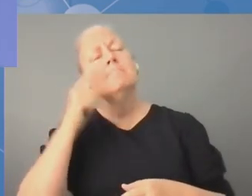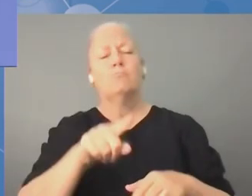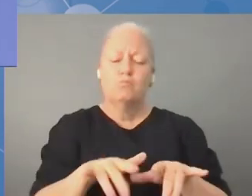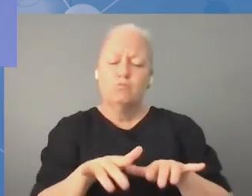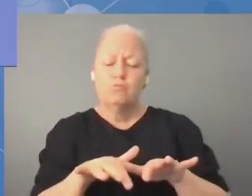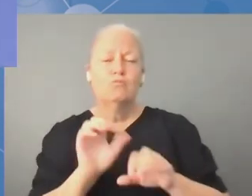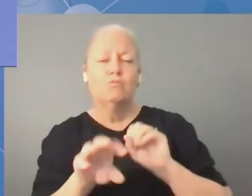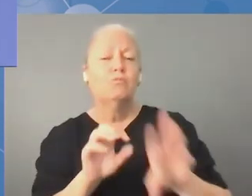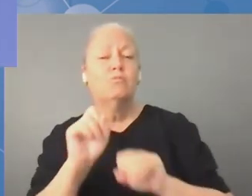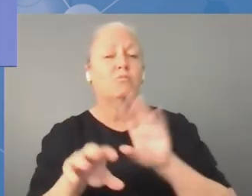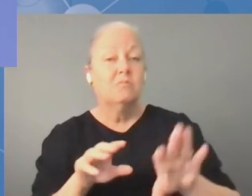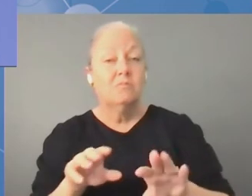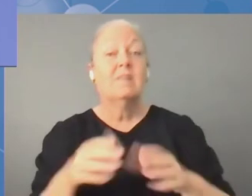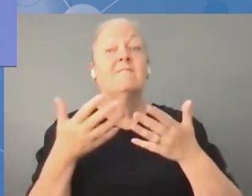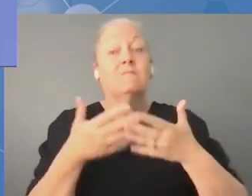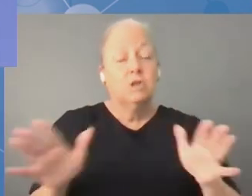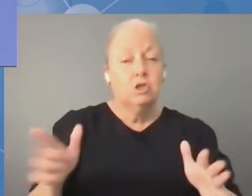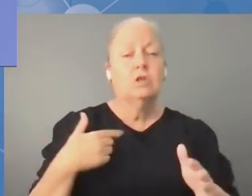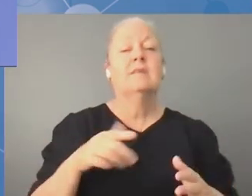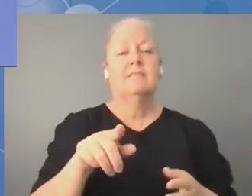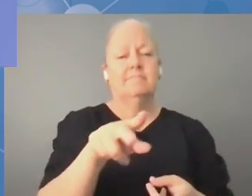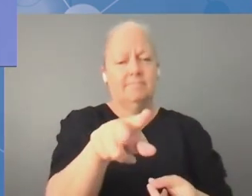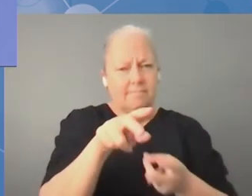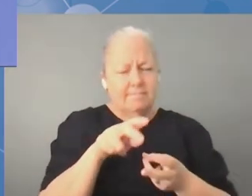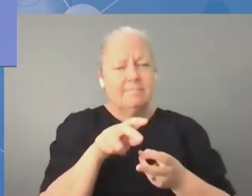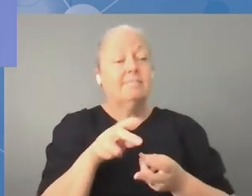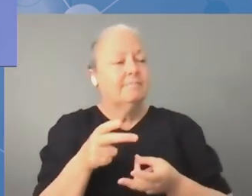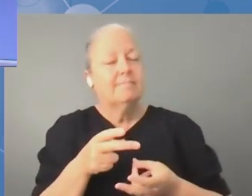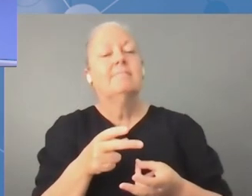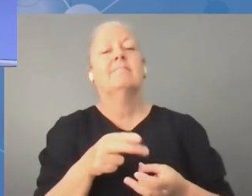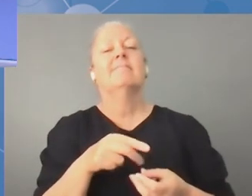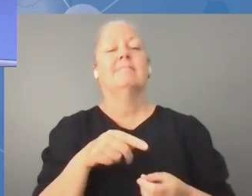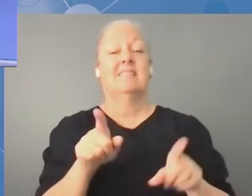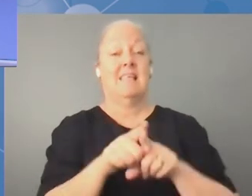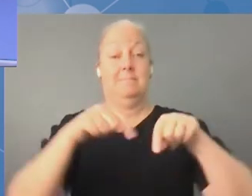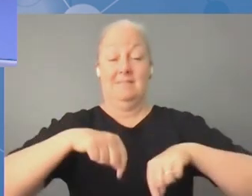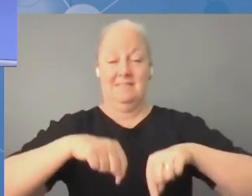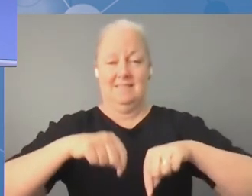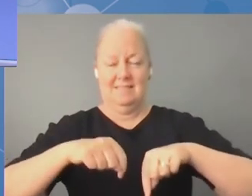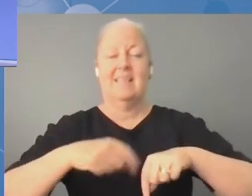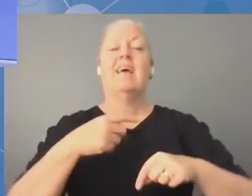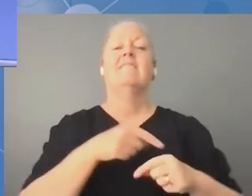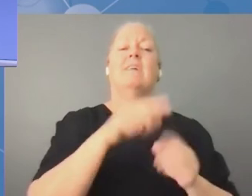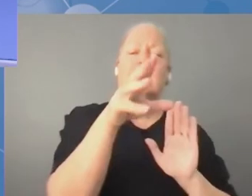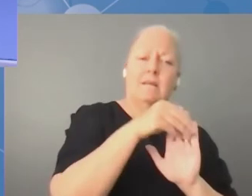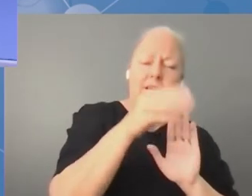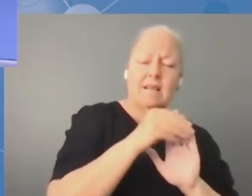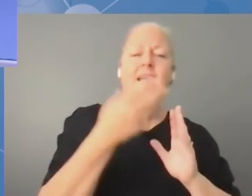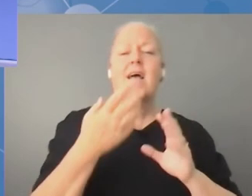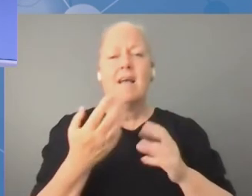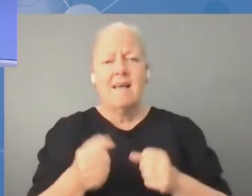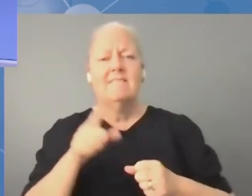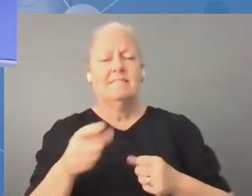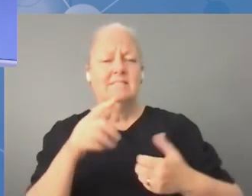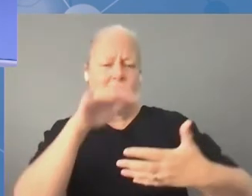przekazywać w formie pisemnej, e-mailem i oczywiście weźmiemy je wszystkie pod uwagę. Mamy transkrypcję